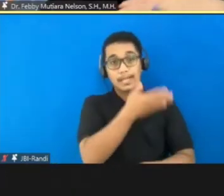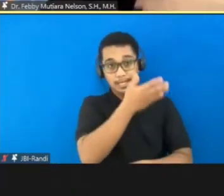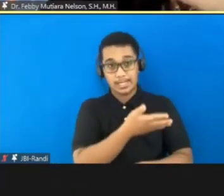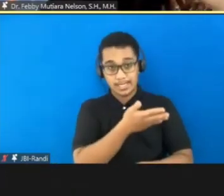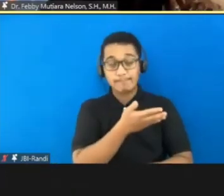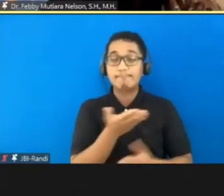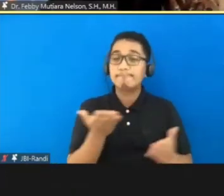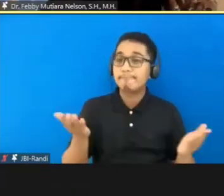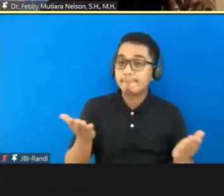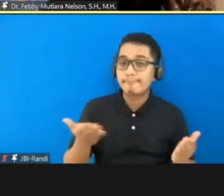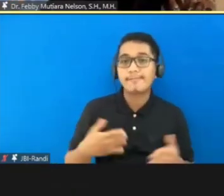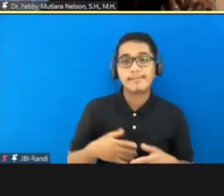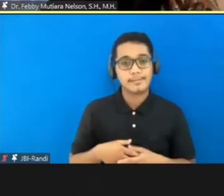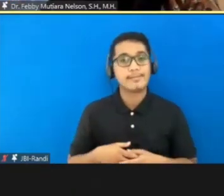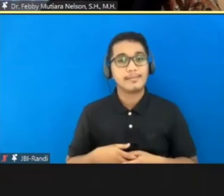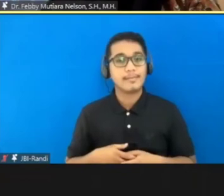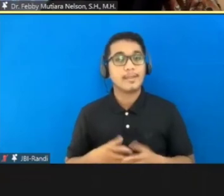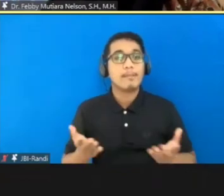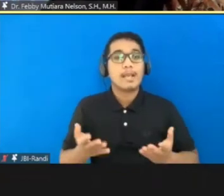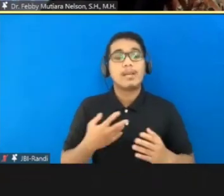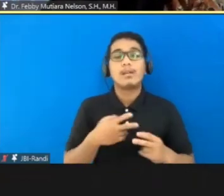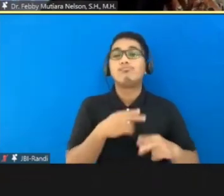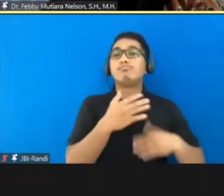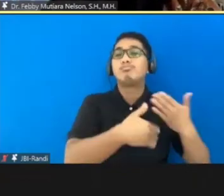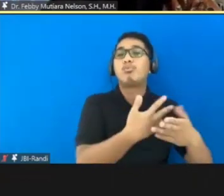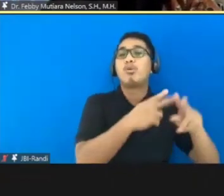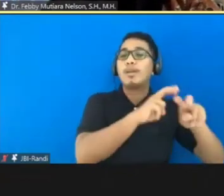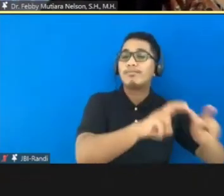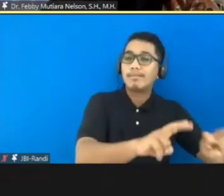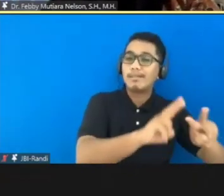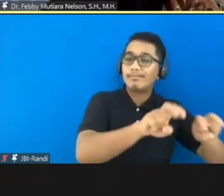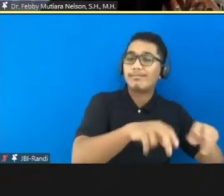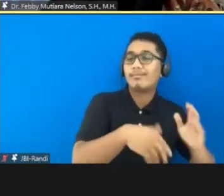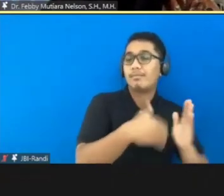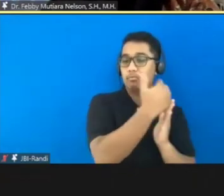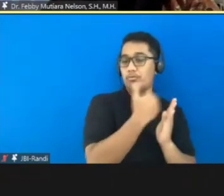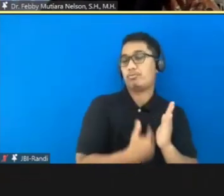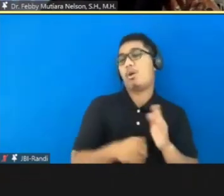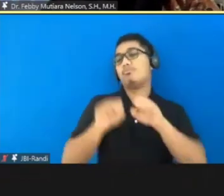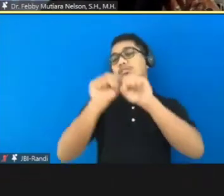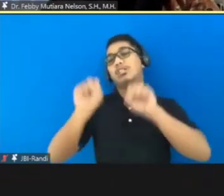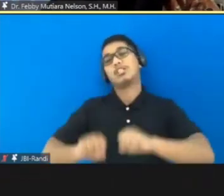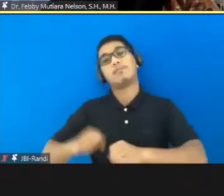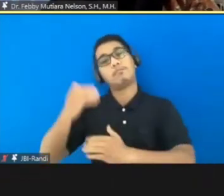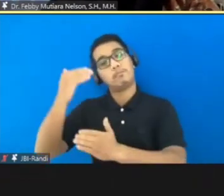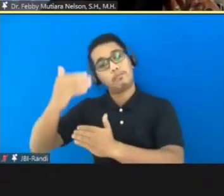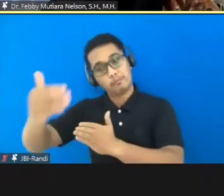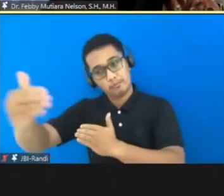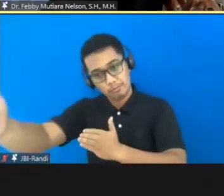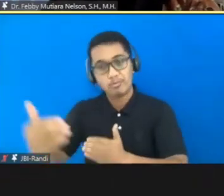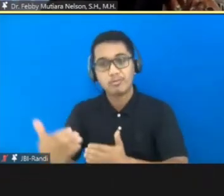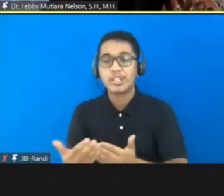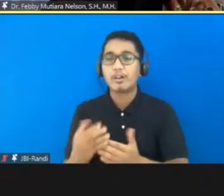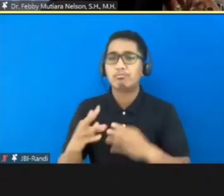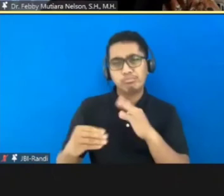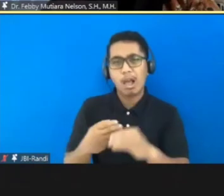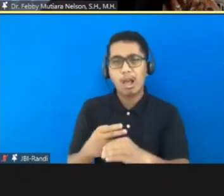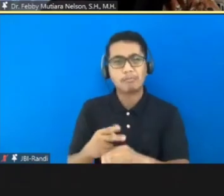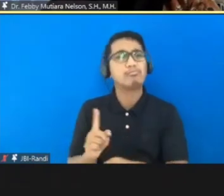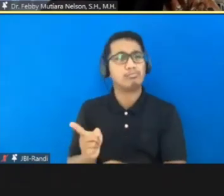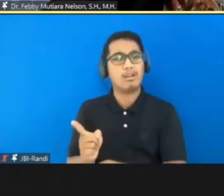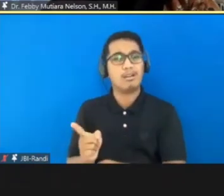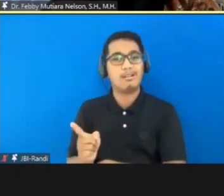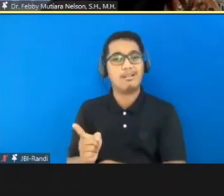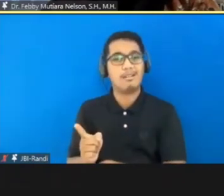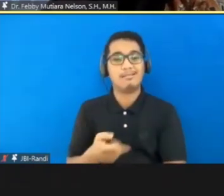Terkait dengan bagaimana proses pemeriksaannya, bagaimana bentuk regulasinya, mekanismenya, prosedurnya tentu harus dibahas juga di dalam hal